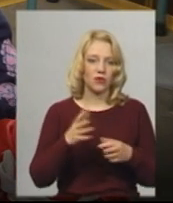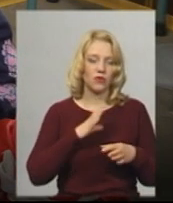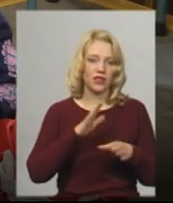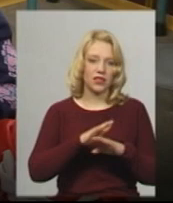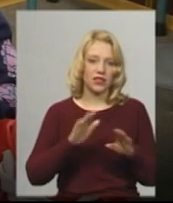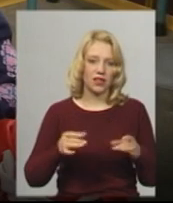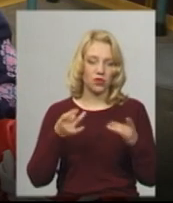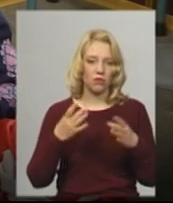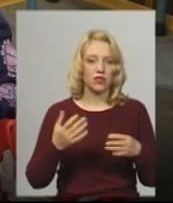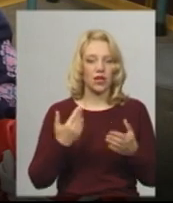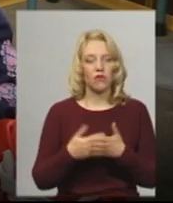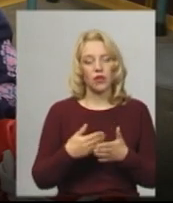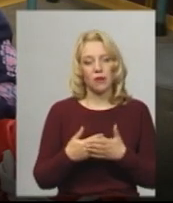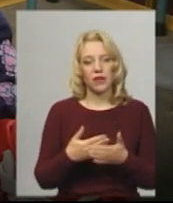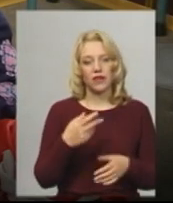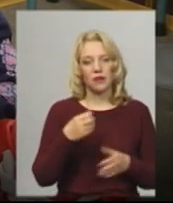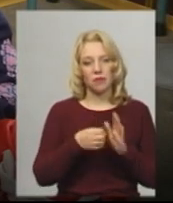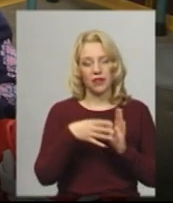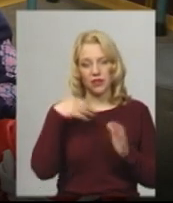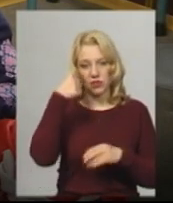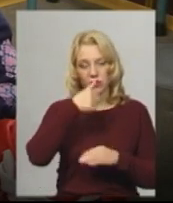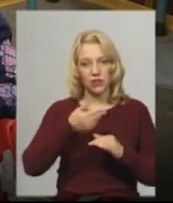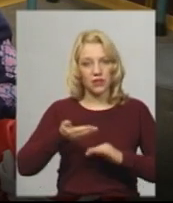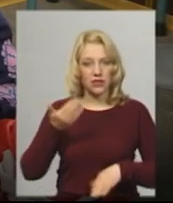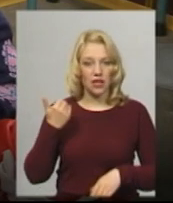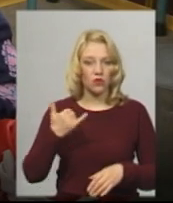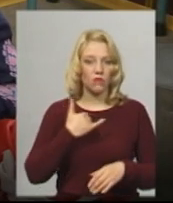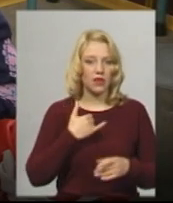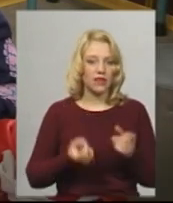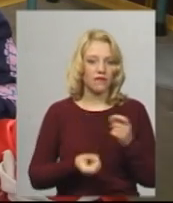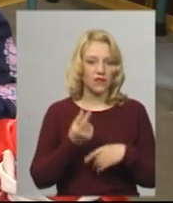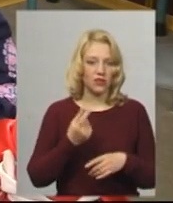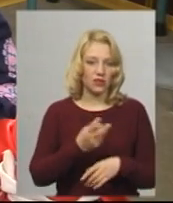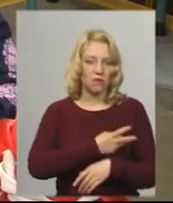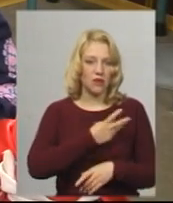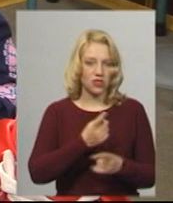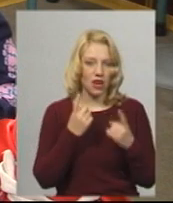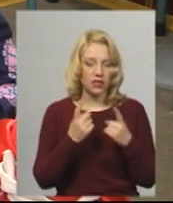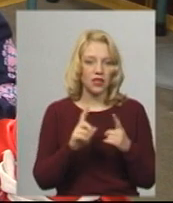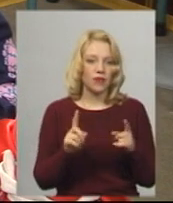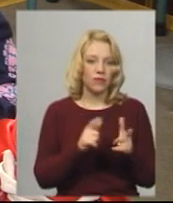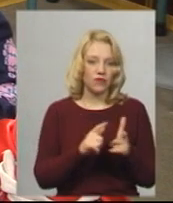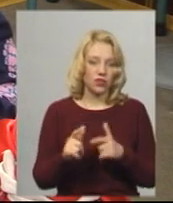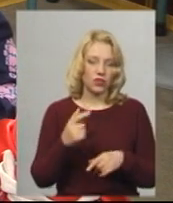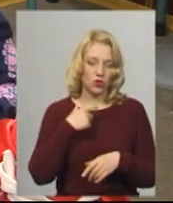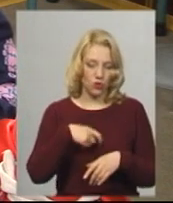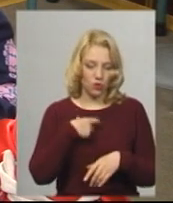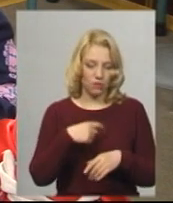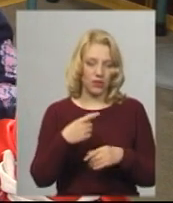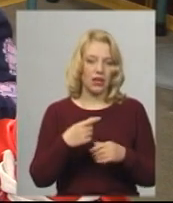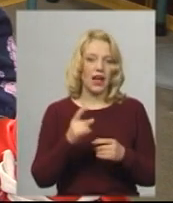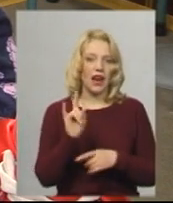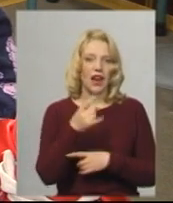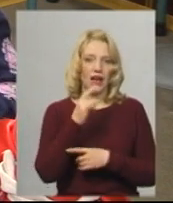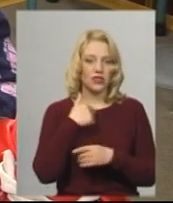прості. І ось, напевно, років 15 назад в мене виникло таке нестримне бажання виготовити собі лялечку. Я не пам'ятала, як